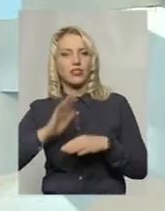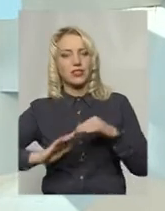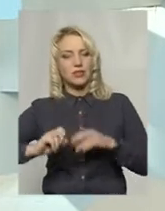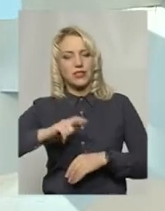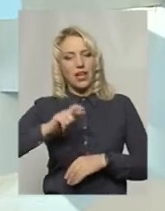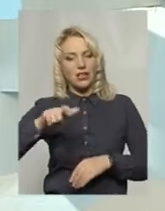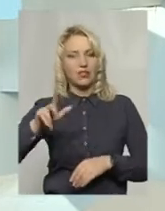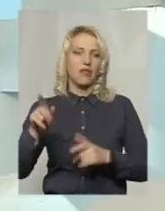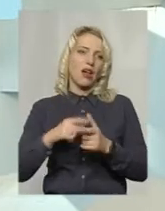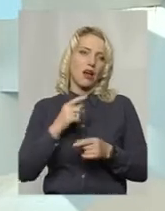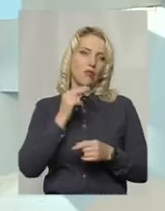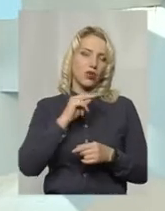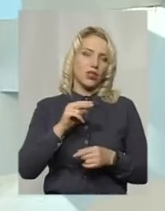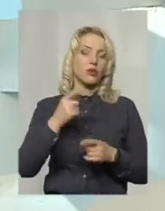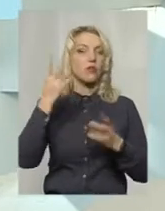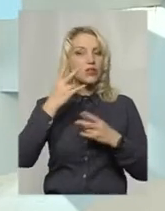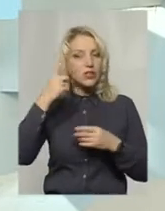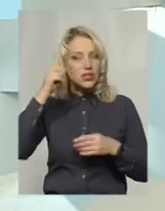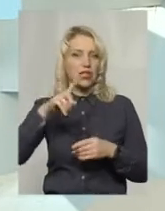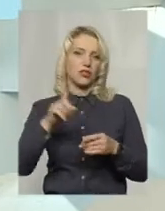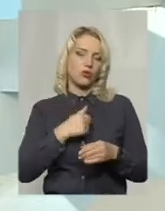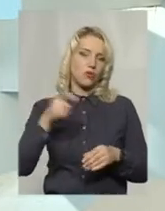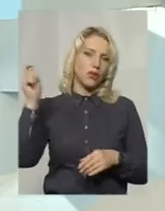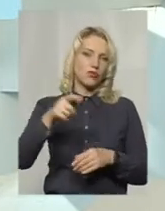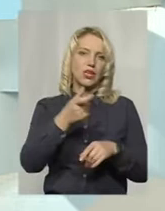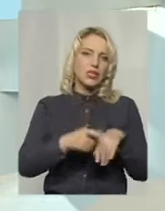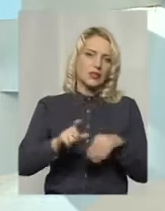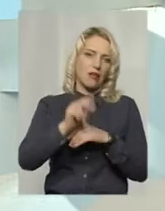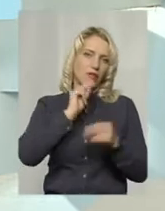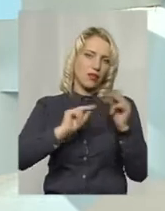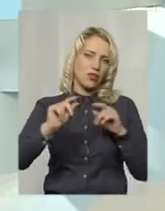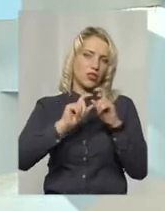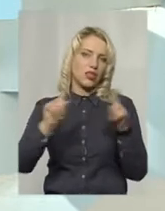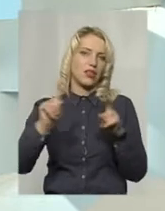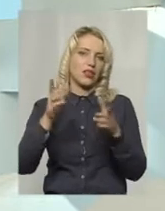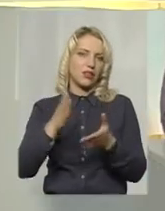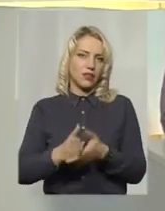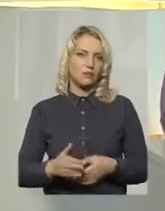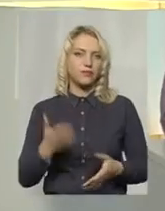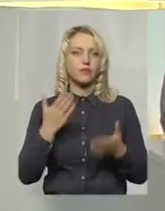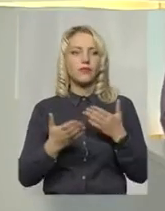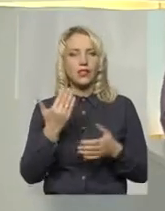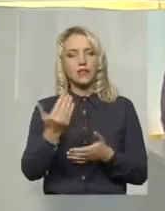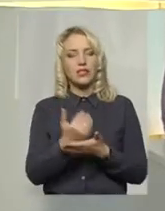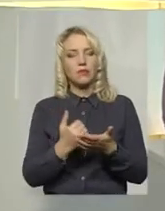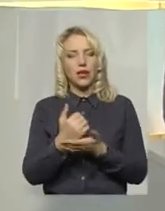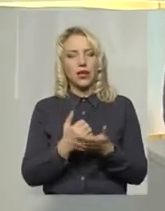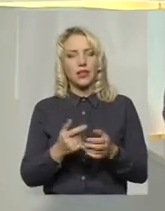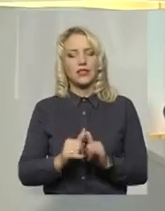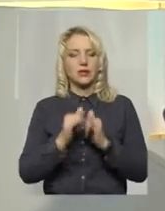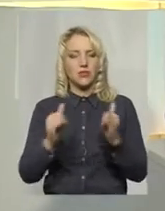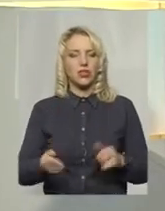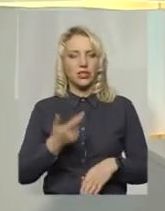або кращих умов. Вони мають знати, що вони приїдуть в найкращий заклад, де вони отримують цю допомогу. Якщо ви спираєтеся збільшувати кількість